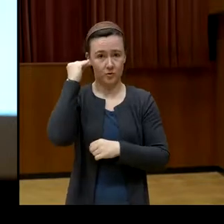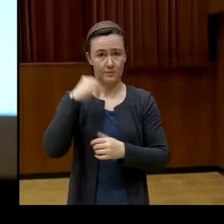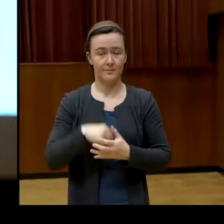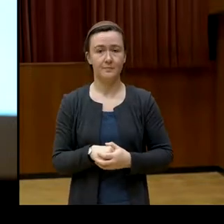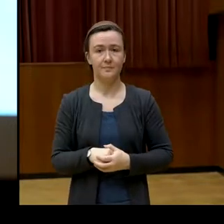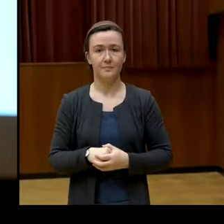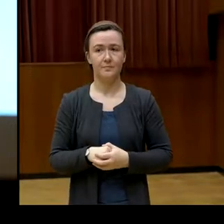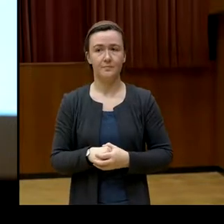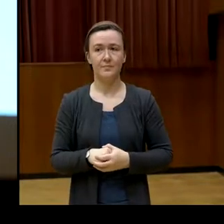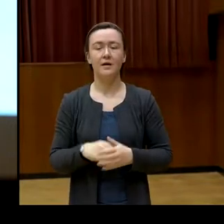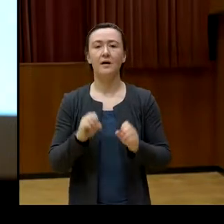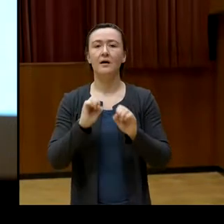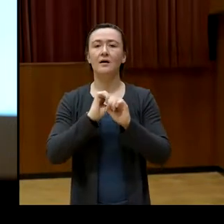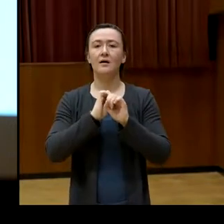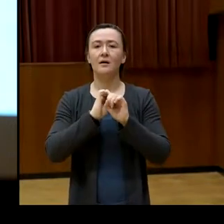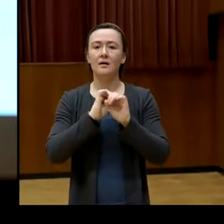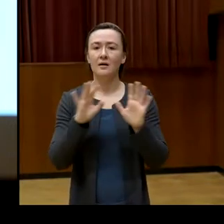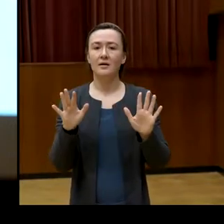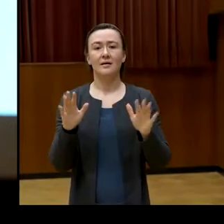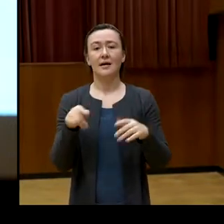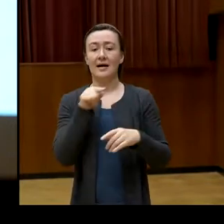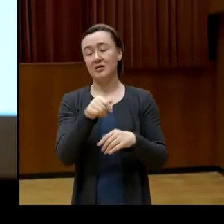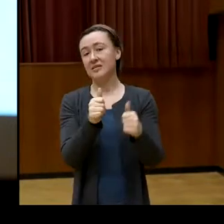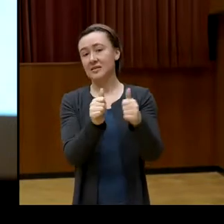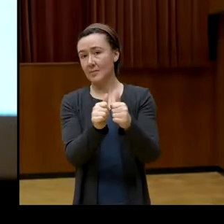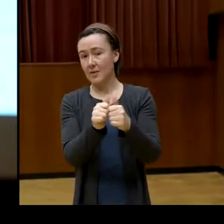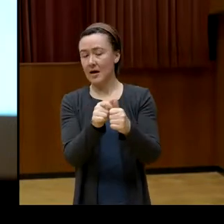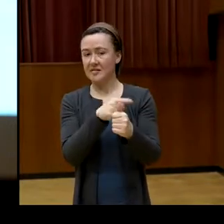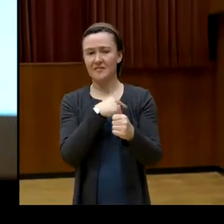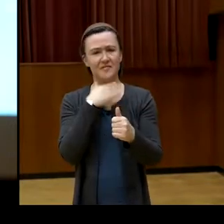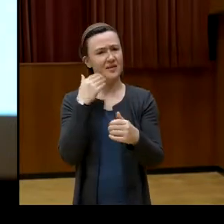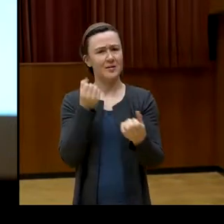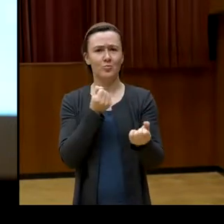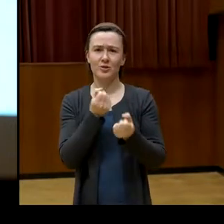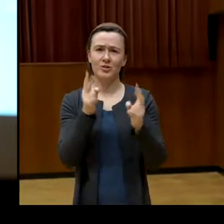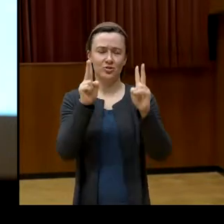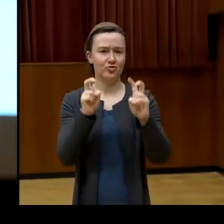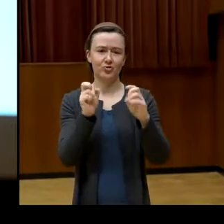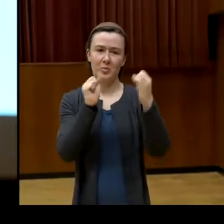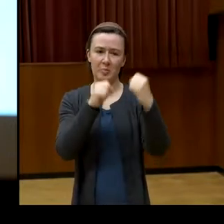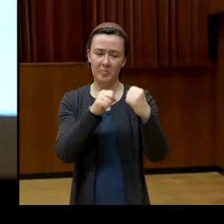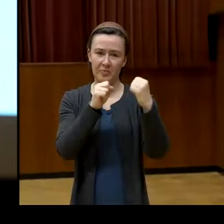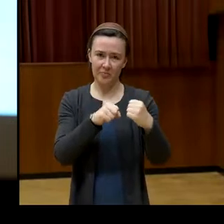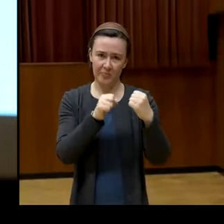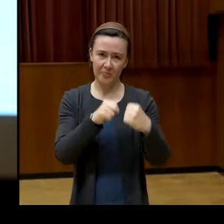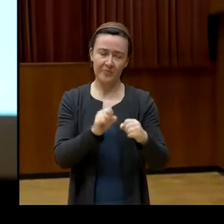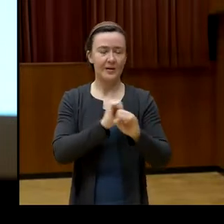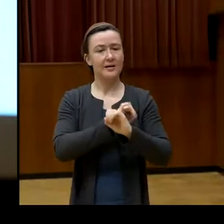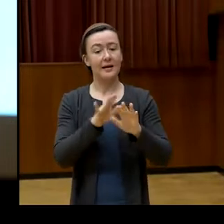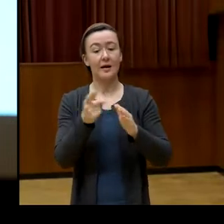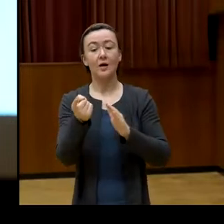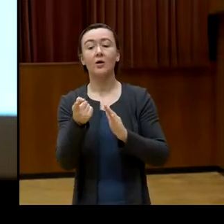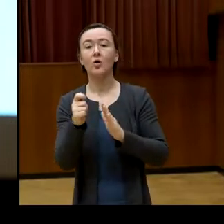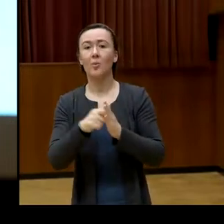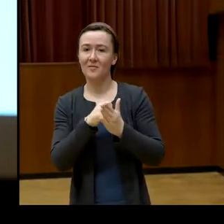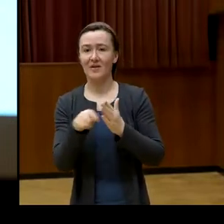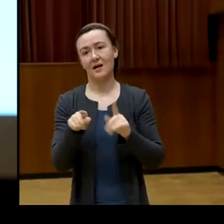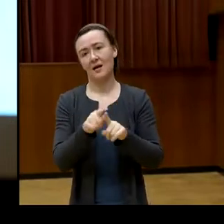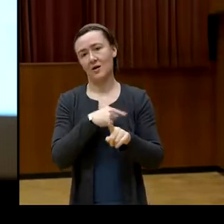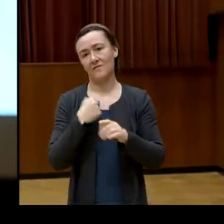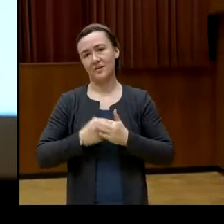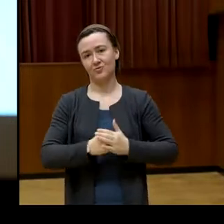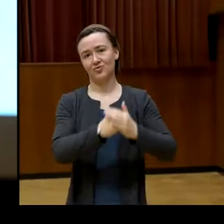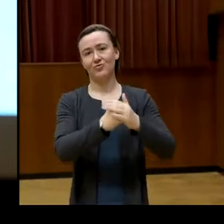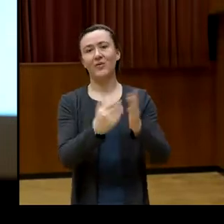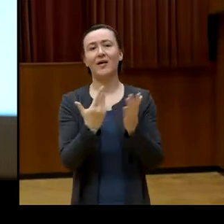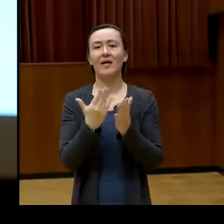in so vielen bildungspolitischen Fragen übereinstimmen und eng verbunden sind, durch die anstehenden Wahlen gestärkt wird. In dem Sinn gehen Sie